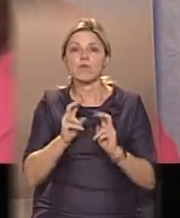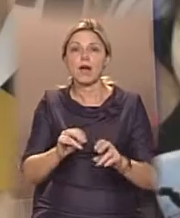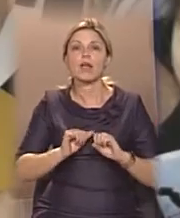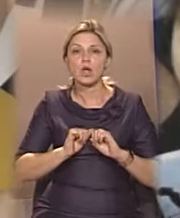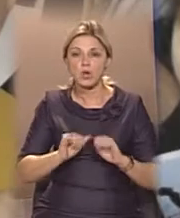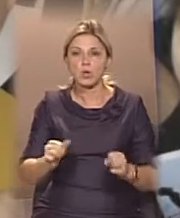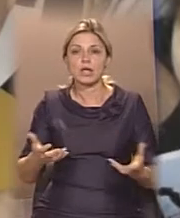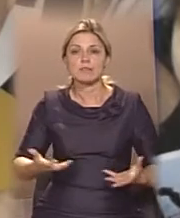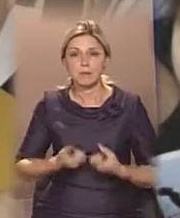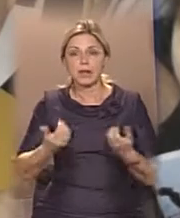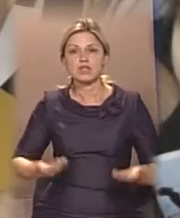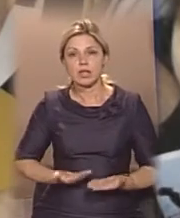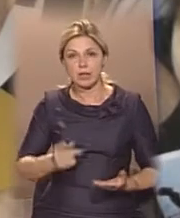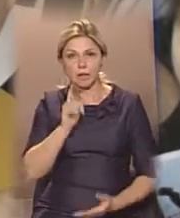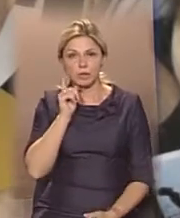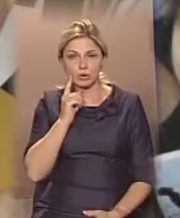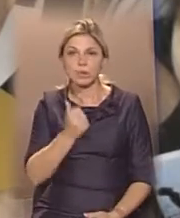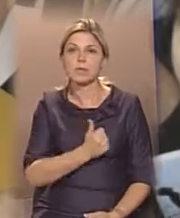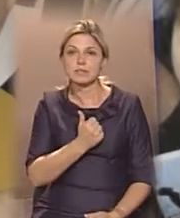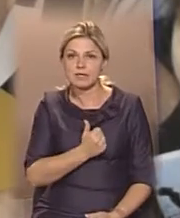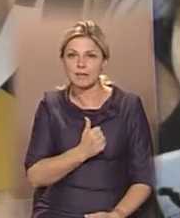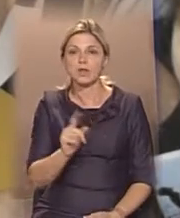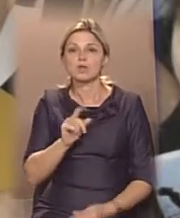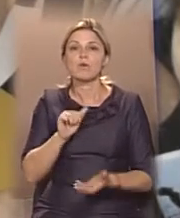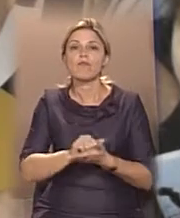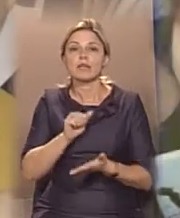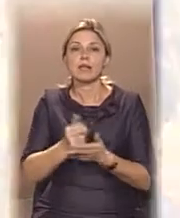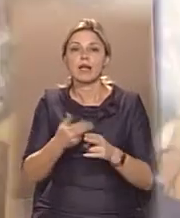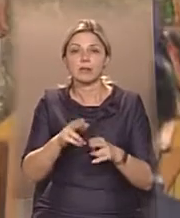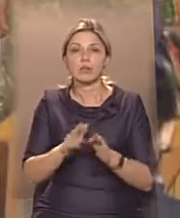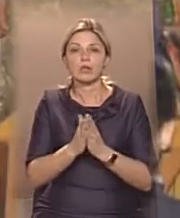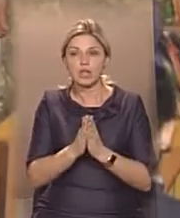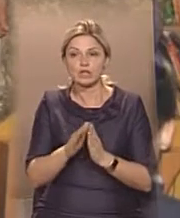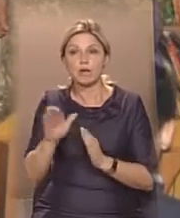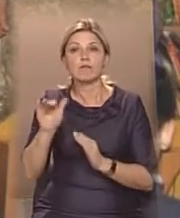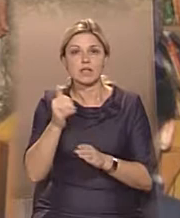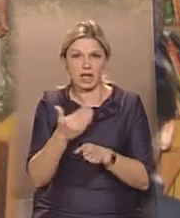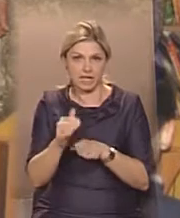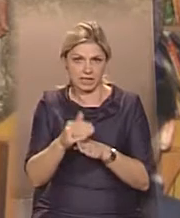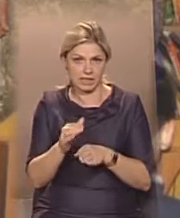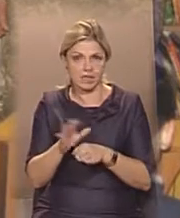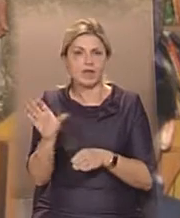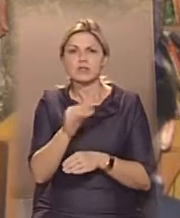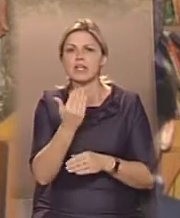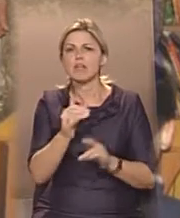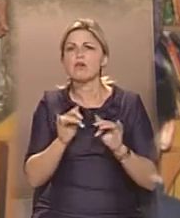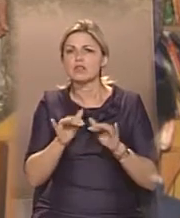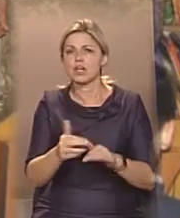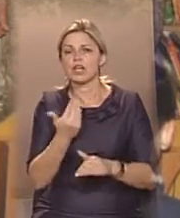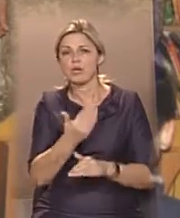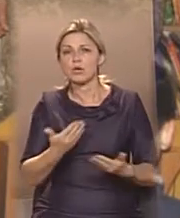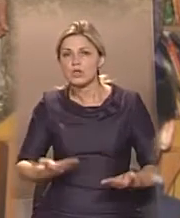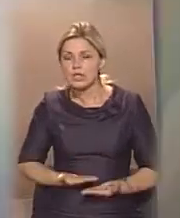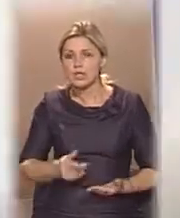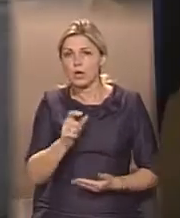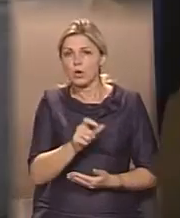він врятував життя молодого бійця. Щоб видати цю книжку, він брав кредит. От всі його вчинки, його життя, люди, які